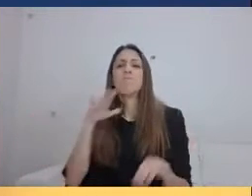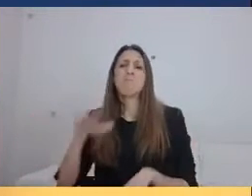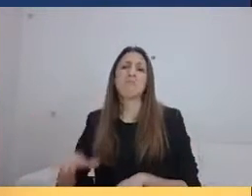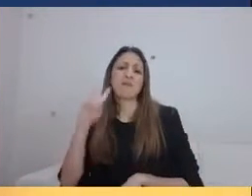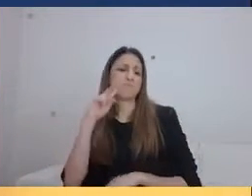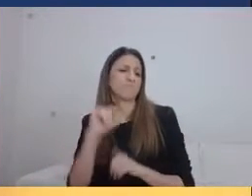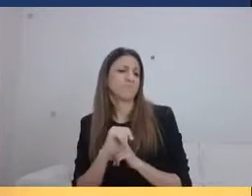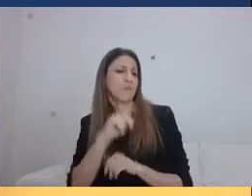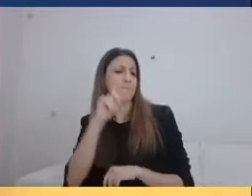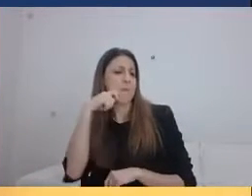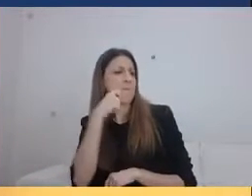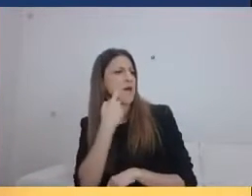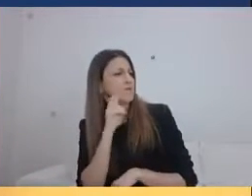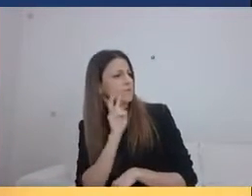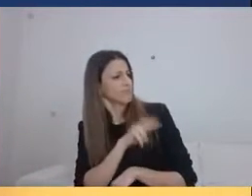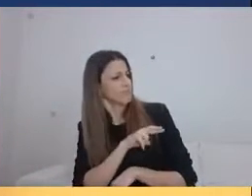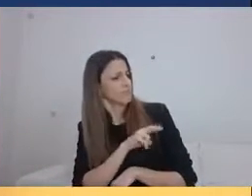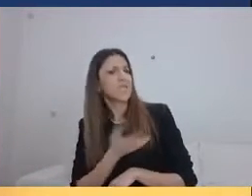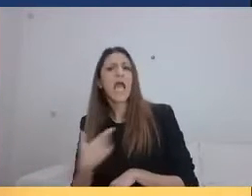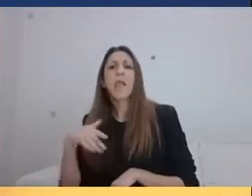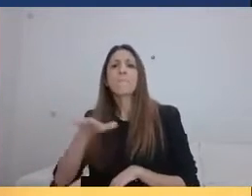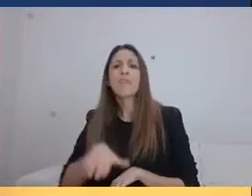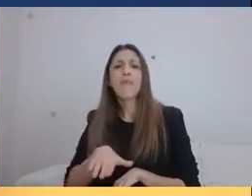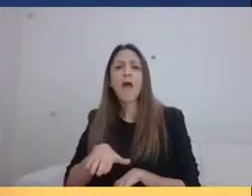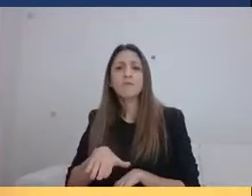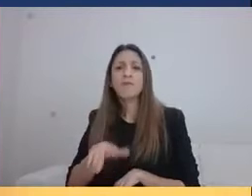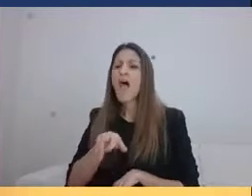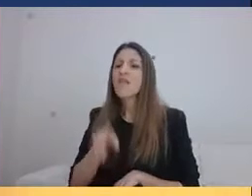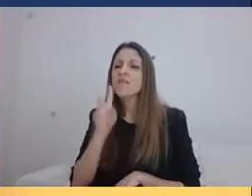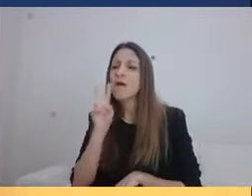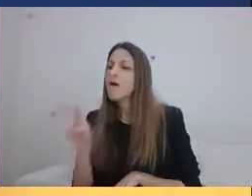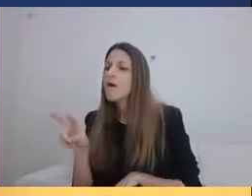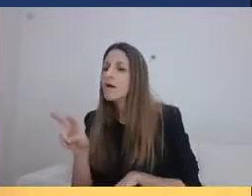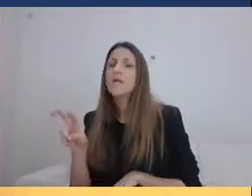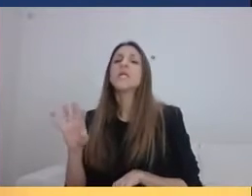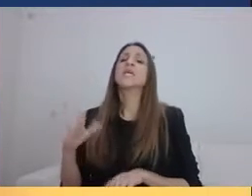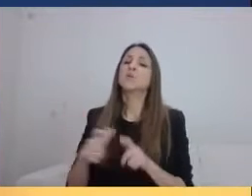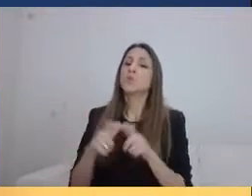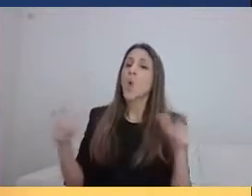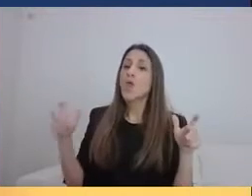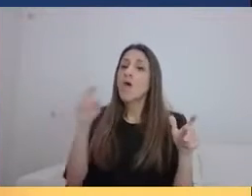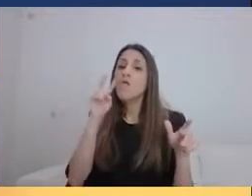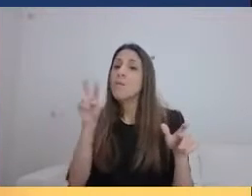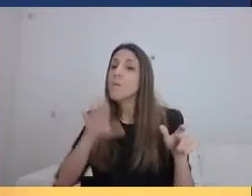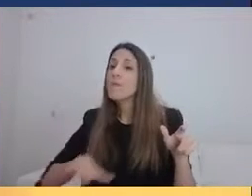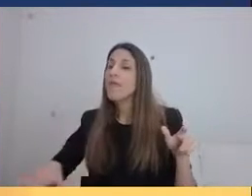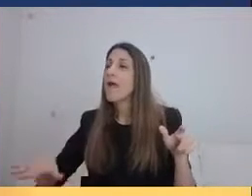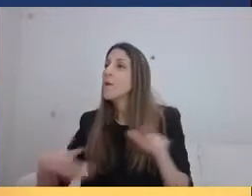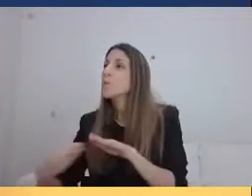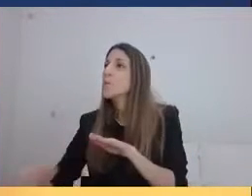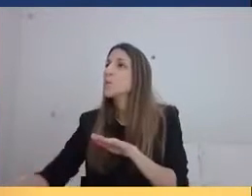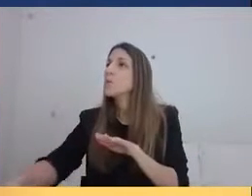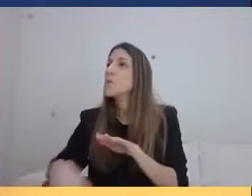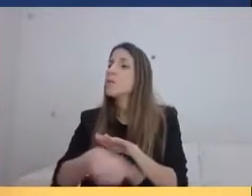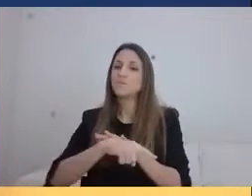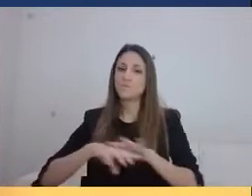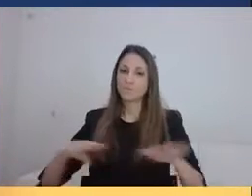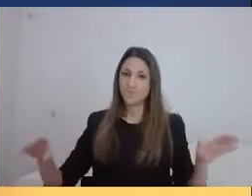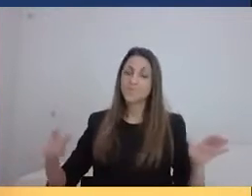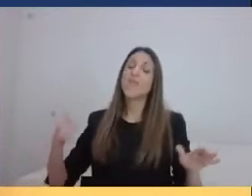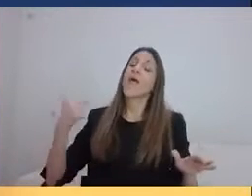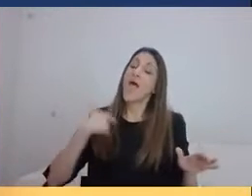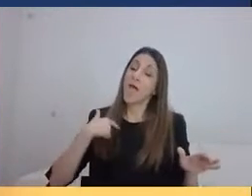συμπεριφορά των παιδιών. Αυτή έχει σημασία. Έτσι μπορούμε κι εμείς να γίνουμε πρέσβοι